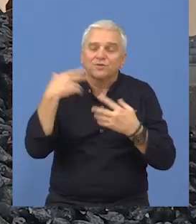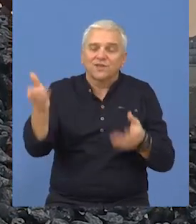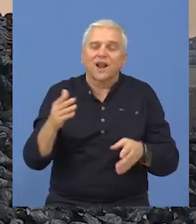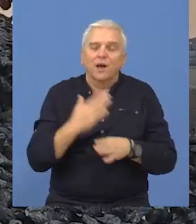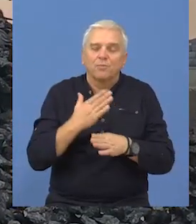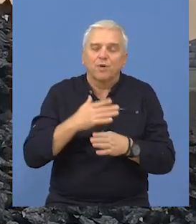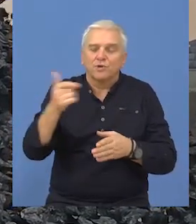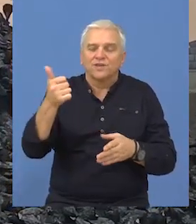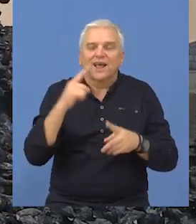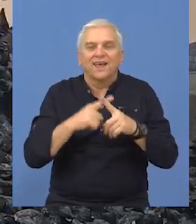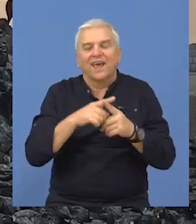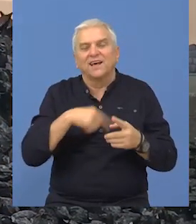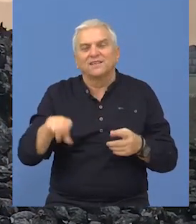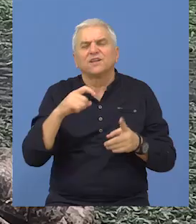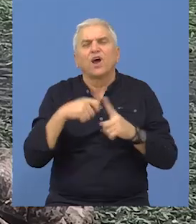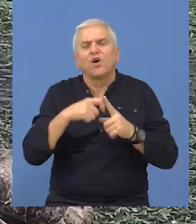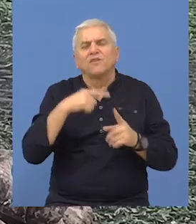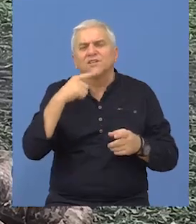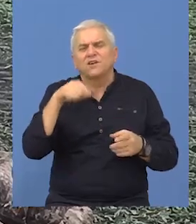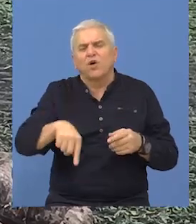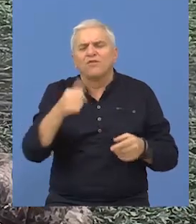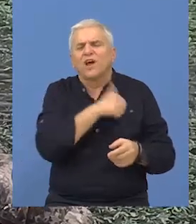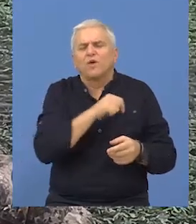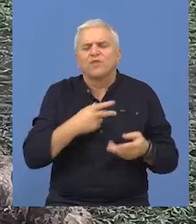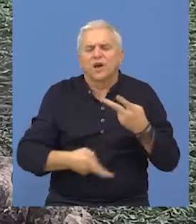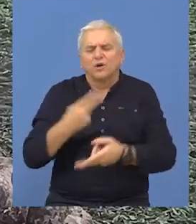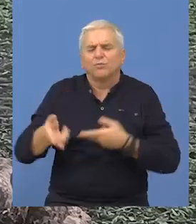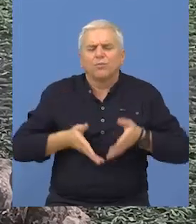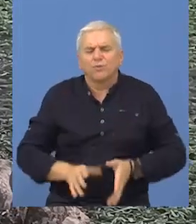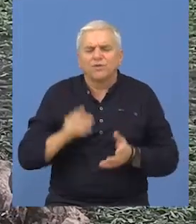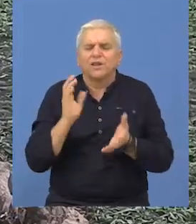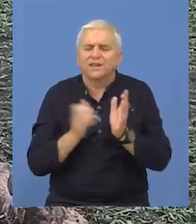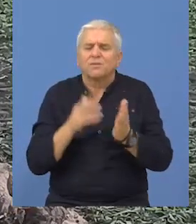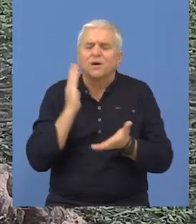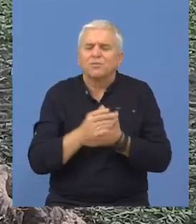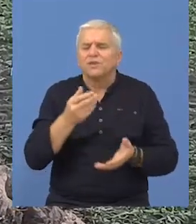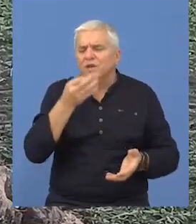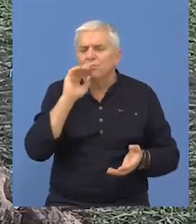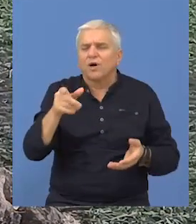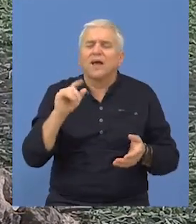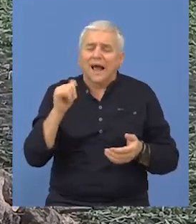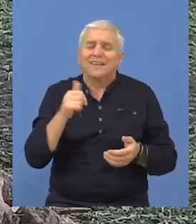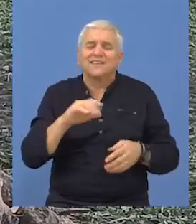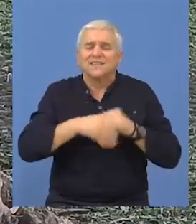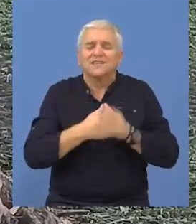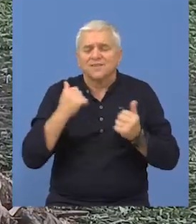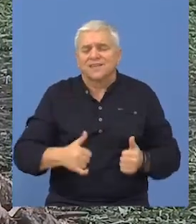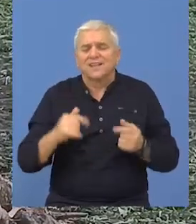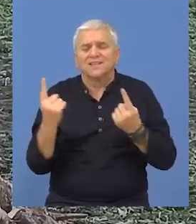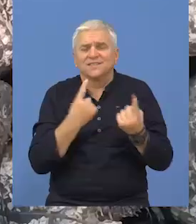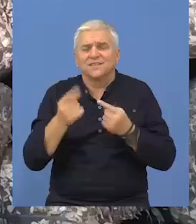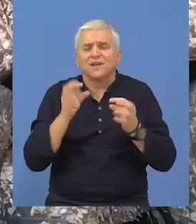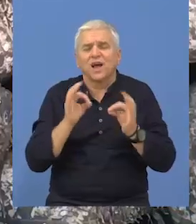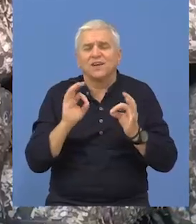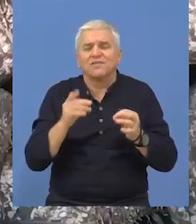dala najveće subvencije po hektaru. Kovač kaže da je ovogodišnji rod trebao biti bolji, ali ipak je zadovoljan trenutnim